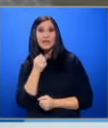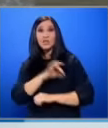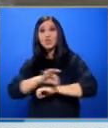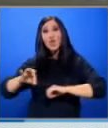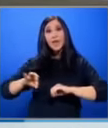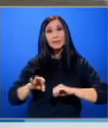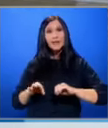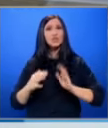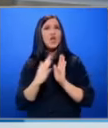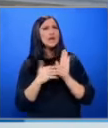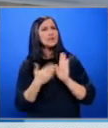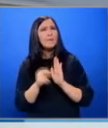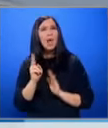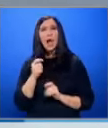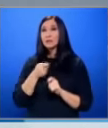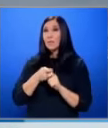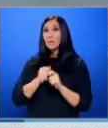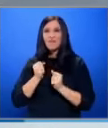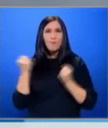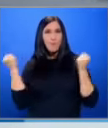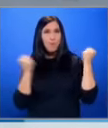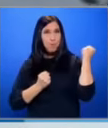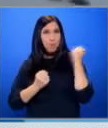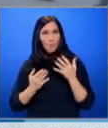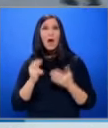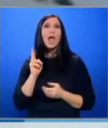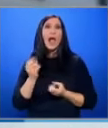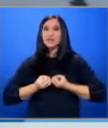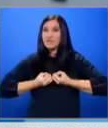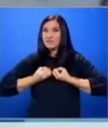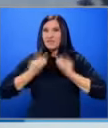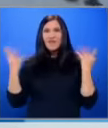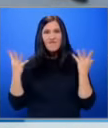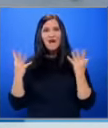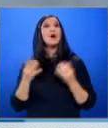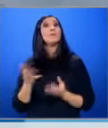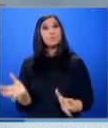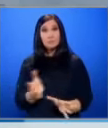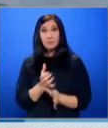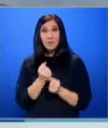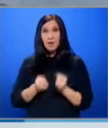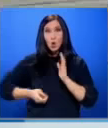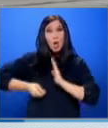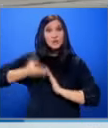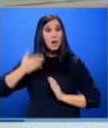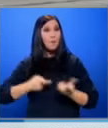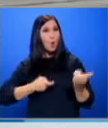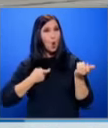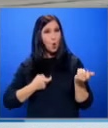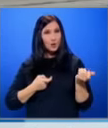и схеми Как се прави бомба и как се взривява Намерено е и скъпо уръжие